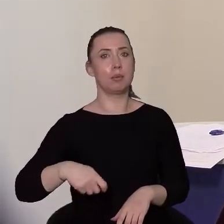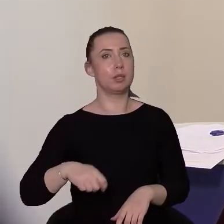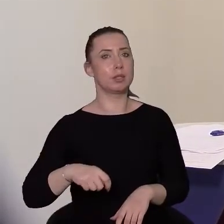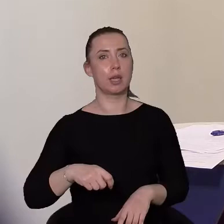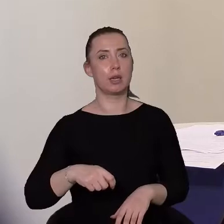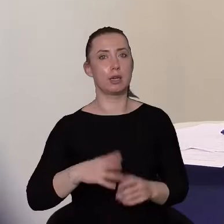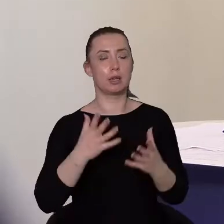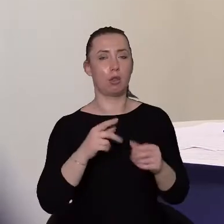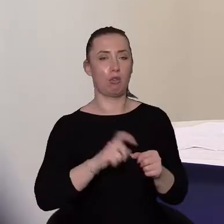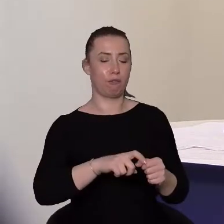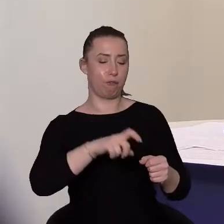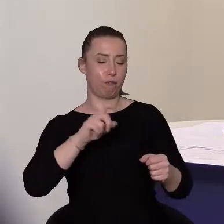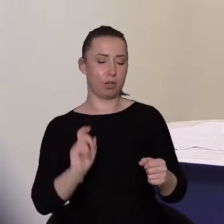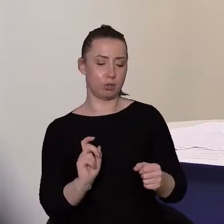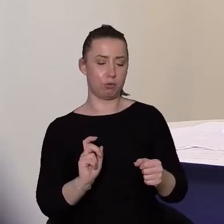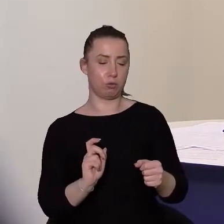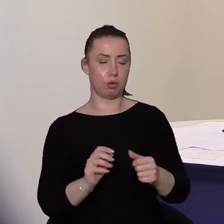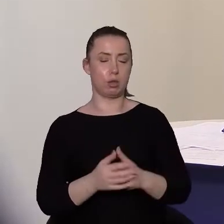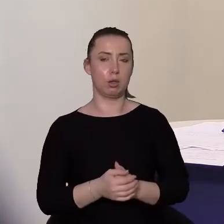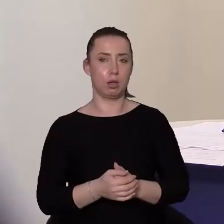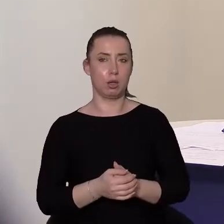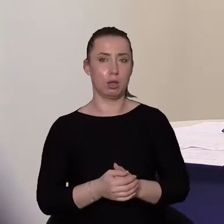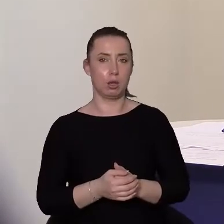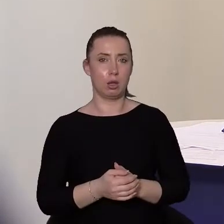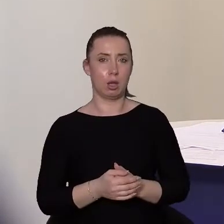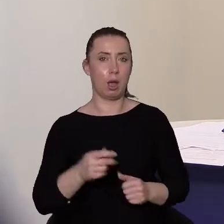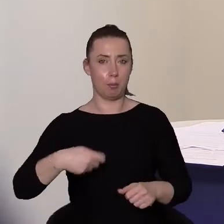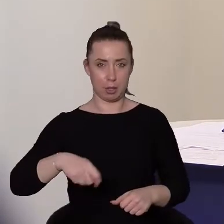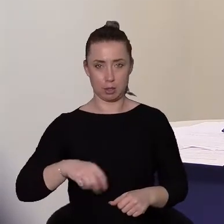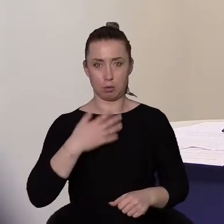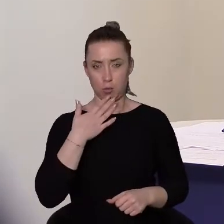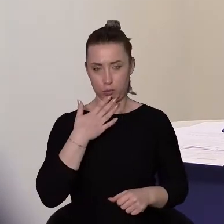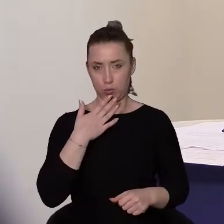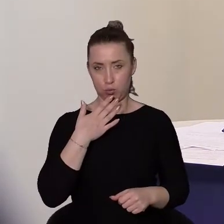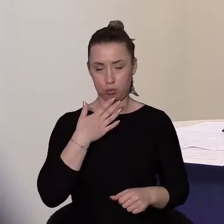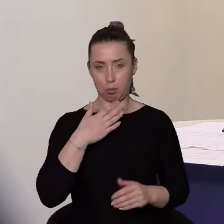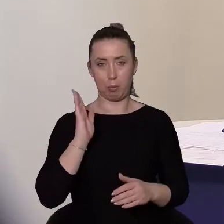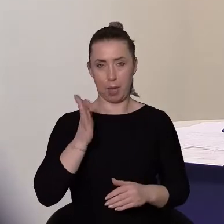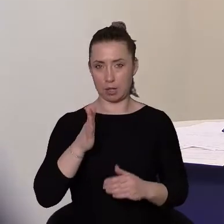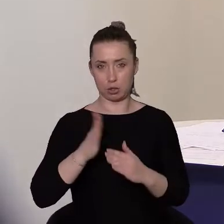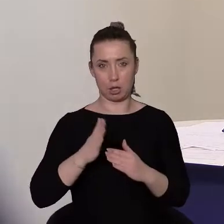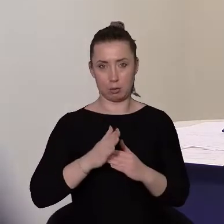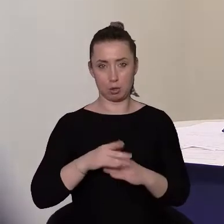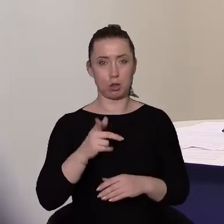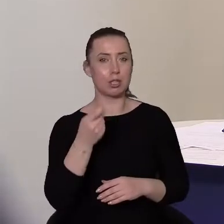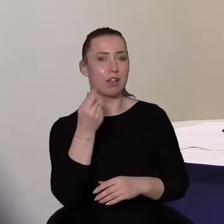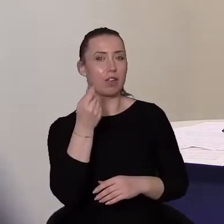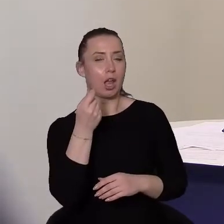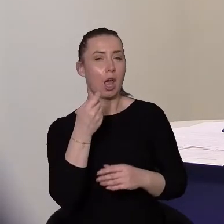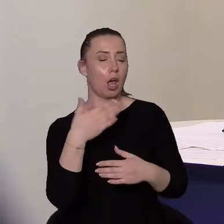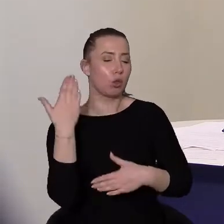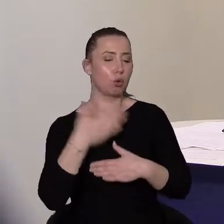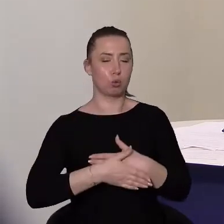informacją o limitach od 15 grudnia, o czym przed chwileczką wspominaliśmy. jest informacja z tak zwanej ostatniej chwili po